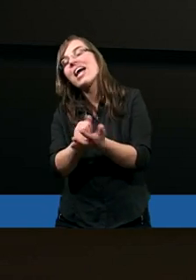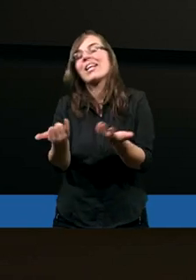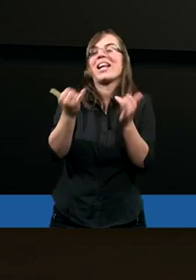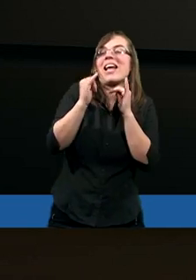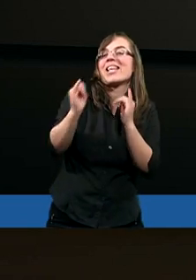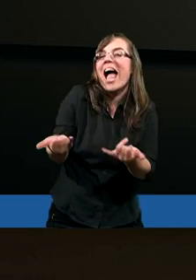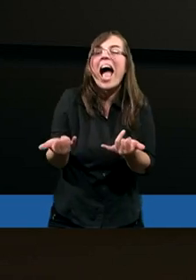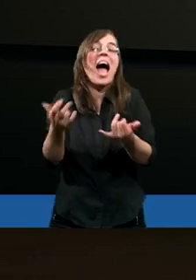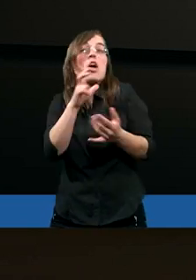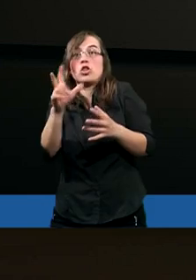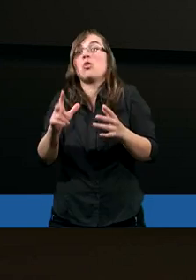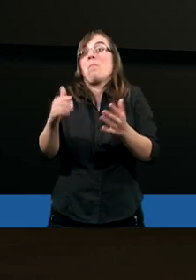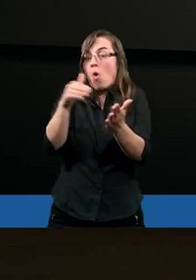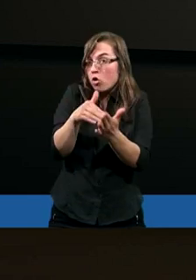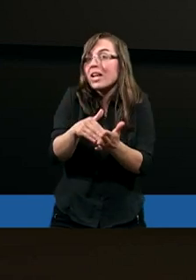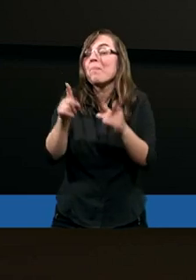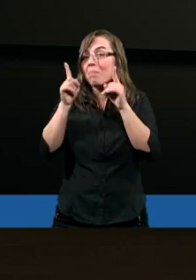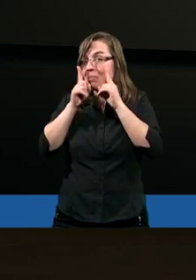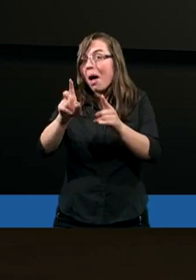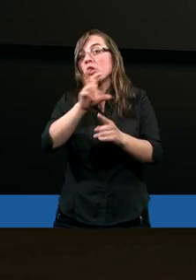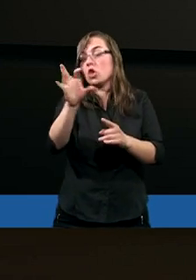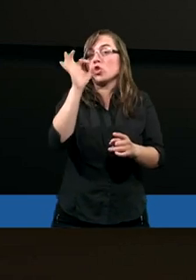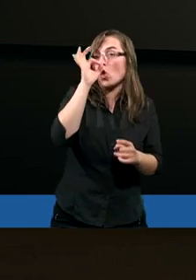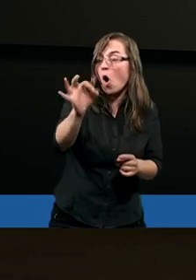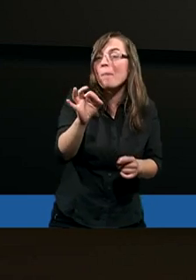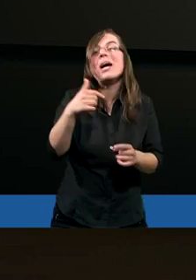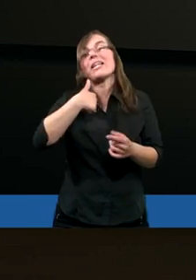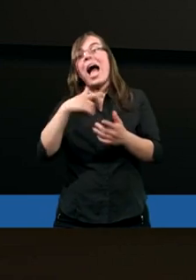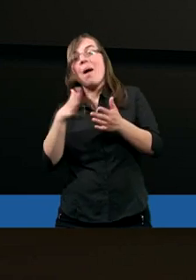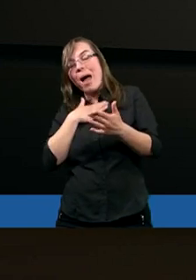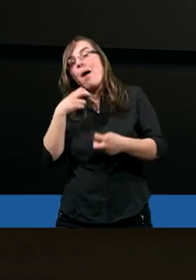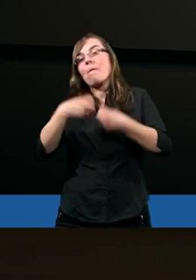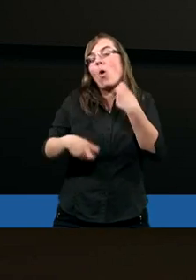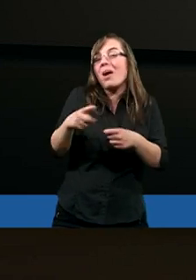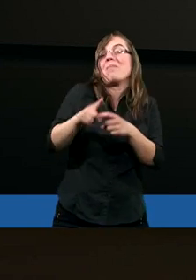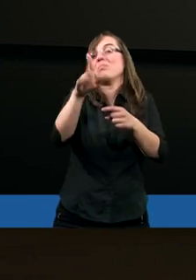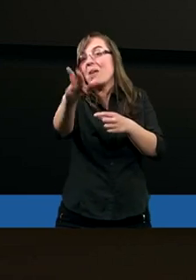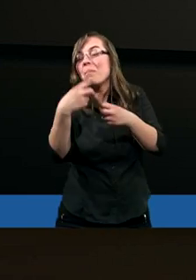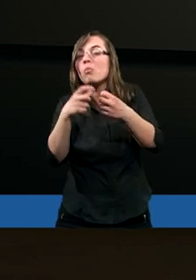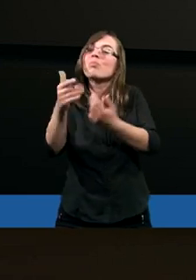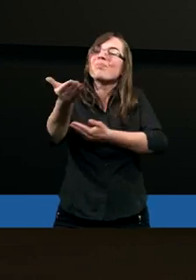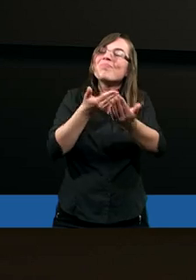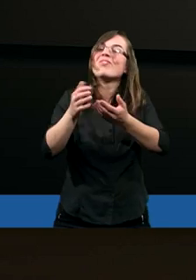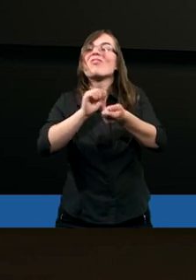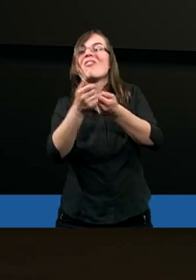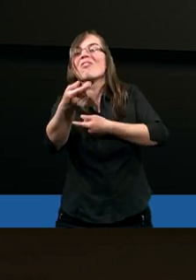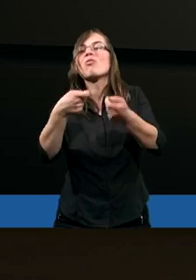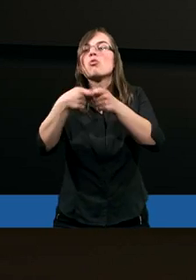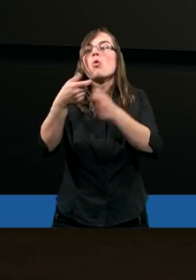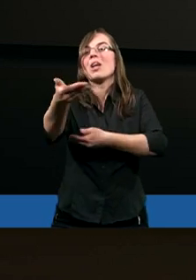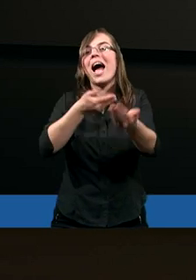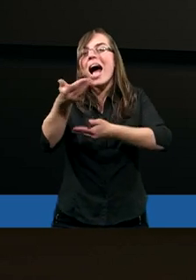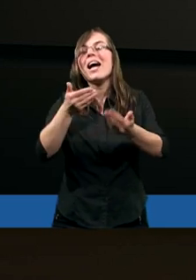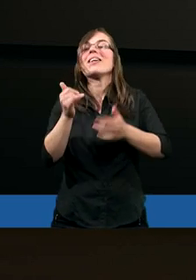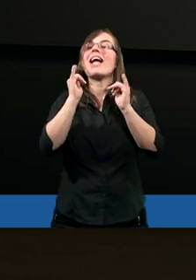jakie, aby się przydały, a faktycznie dobre, a ja też mam problemy, ja też mam problemy. I w pewnym momencie powiedziały, wiesz co Gośka, ty to